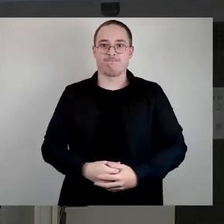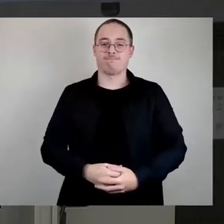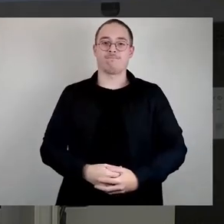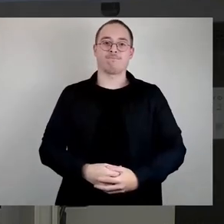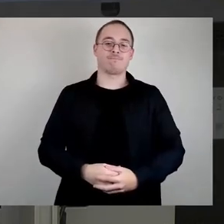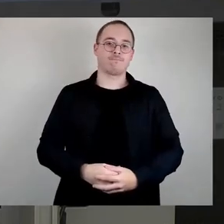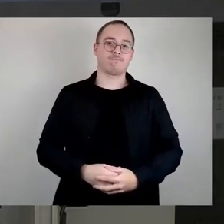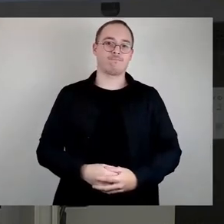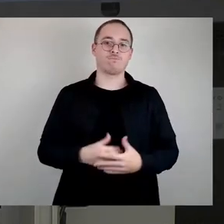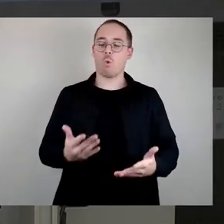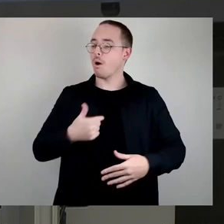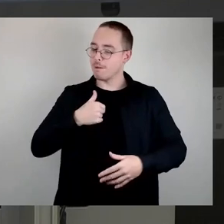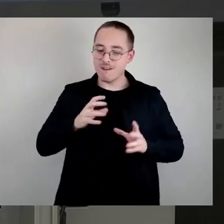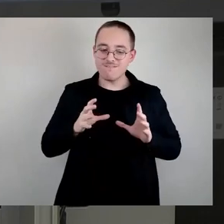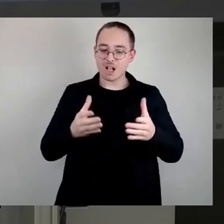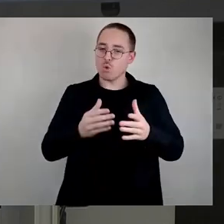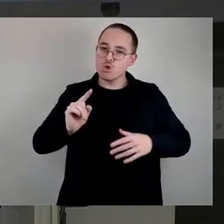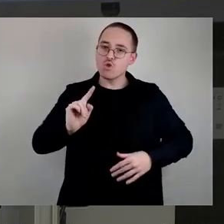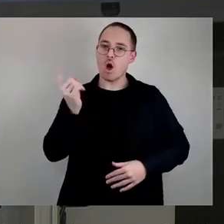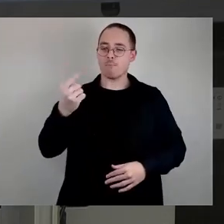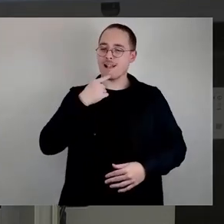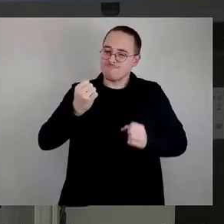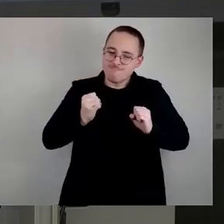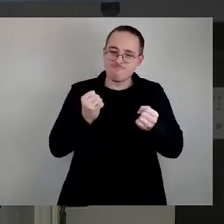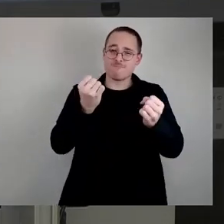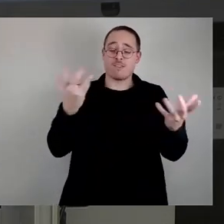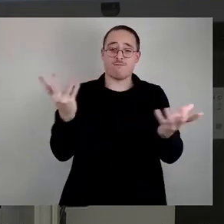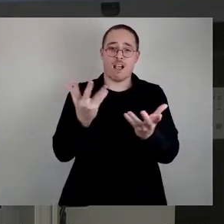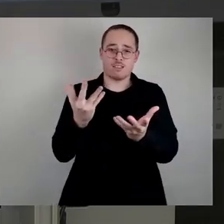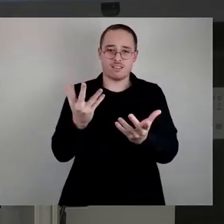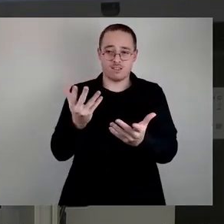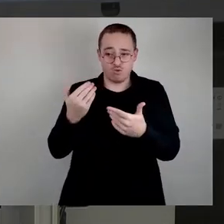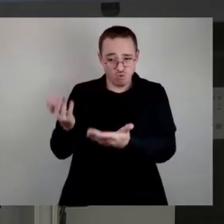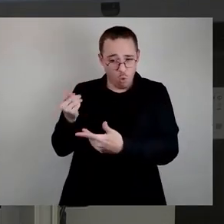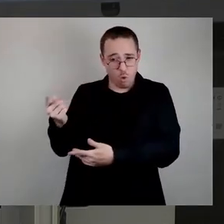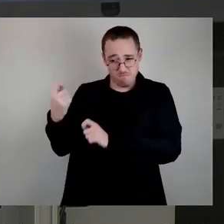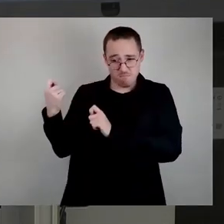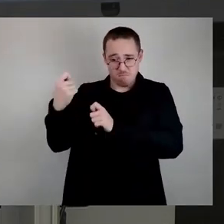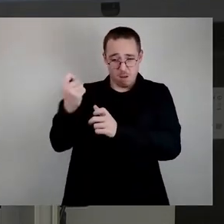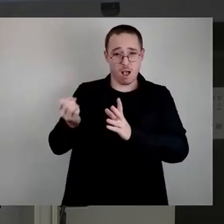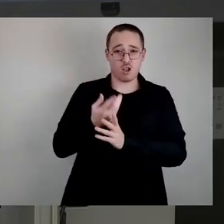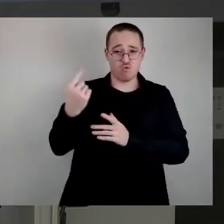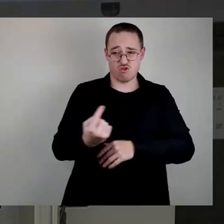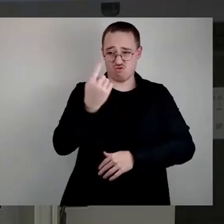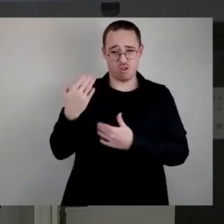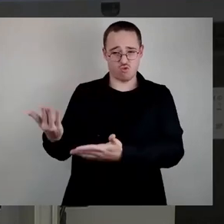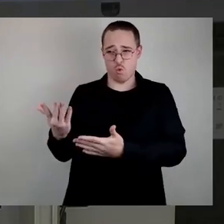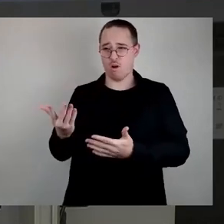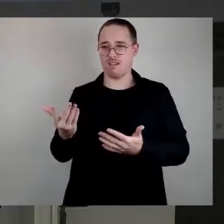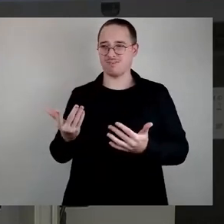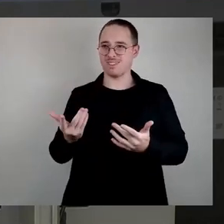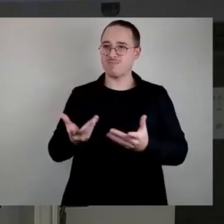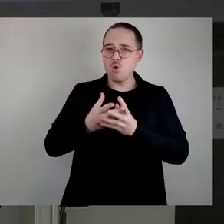Fraktion nochmal dafür einsetzen, dass wir mit dieser Form von aktuellen Stunden, die wenig konstruktiv sind und die